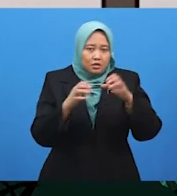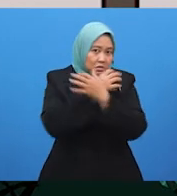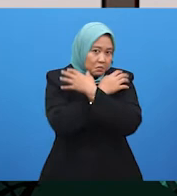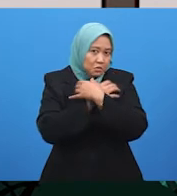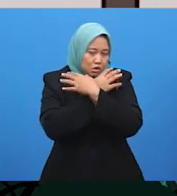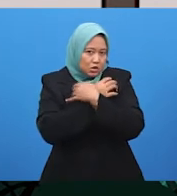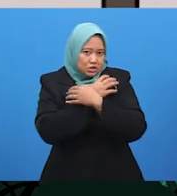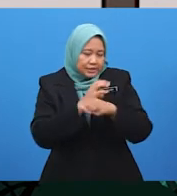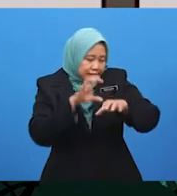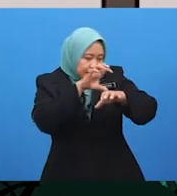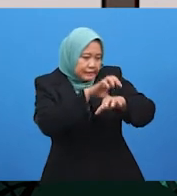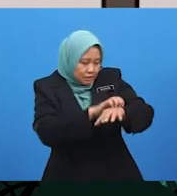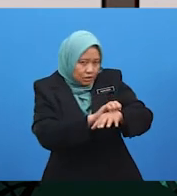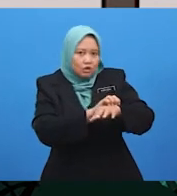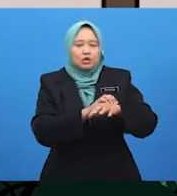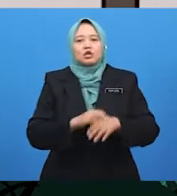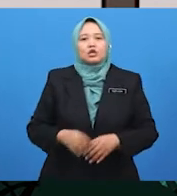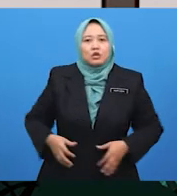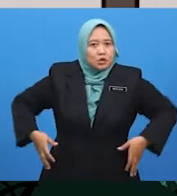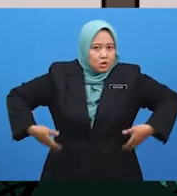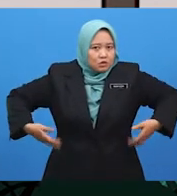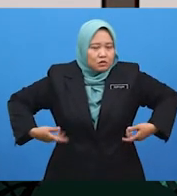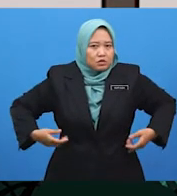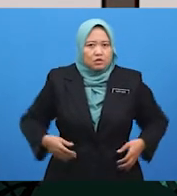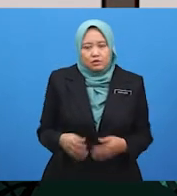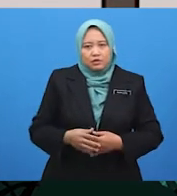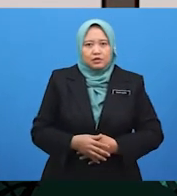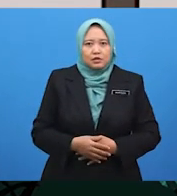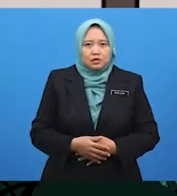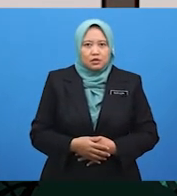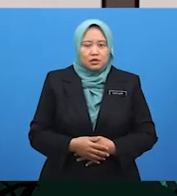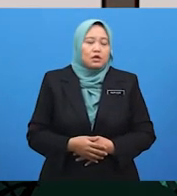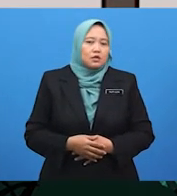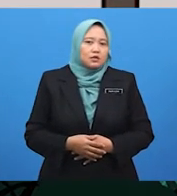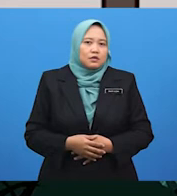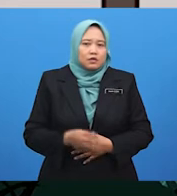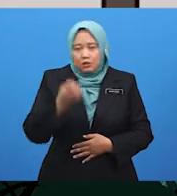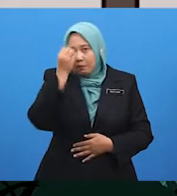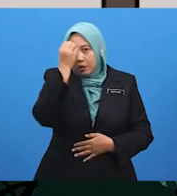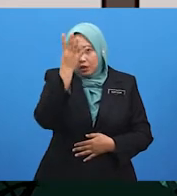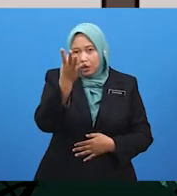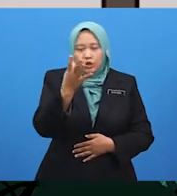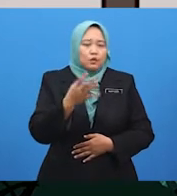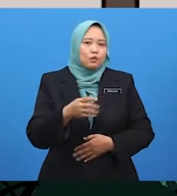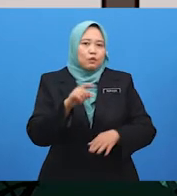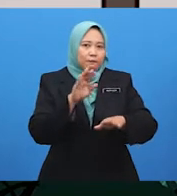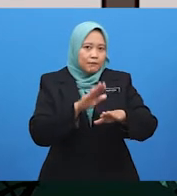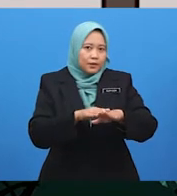Mujur saya ternambak kejadian itu. Terus alau anjing. Anjing itu patut dihukum Pak Beruang.